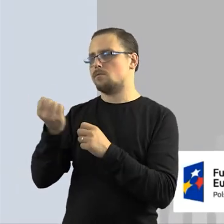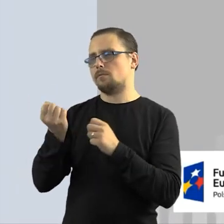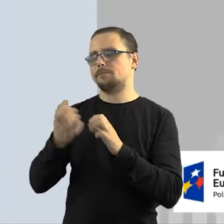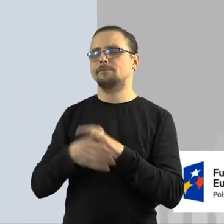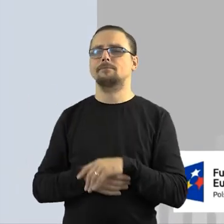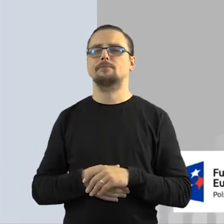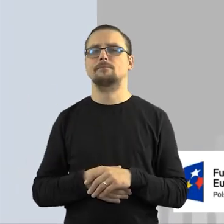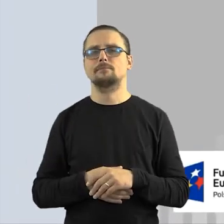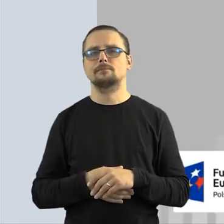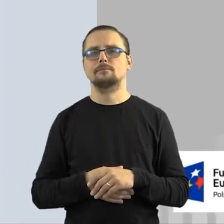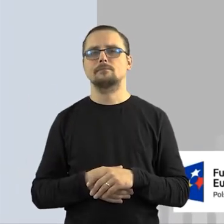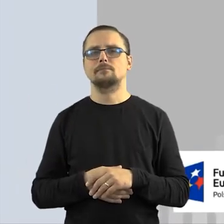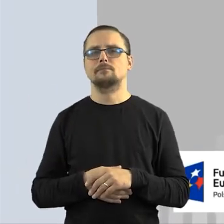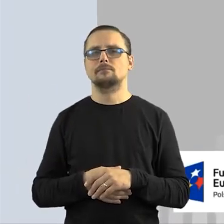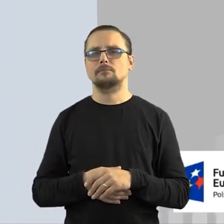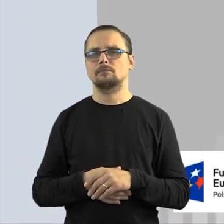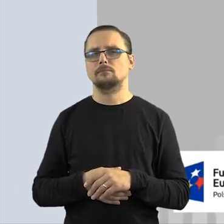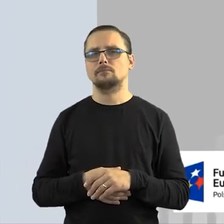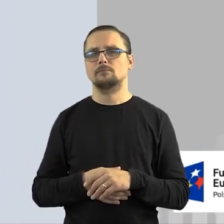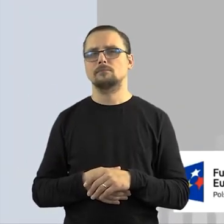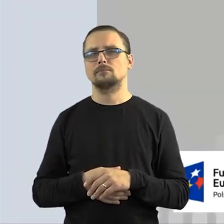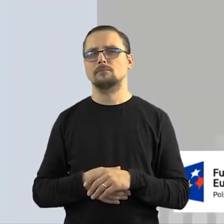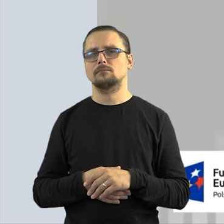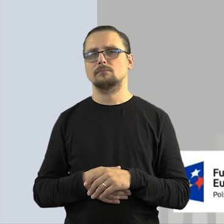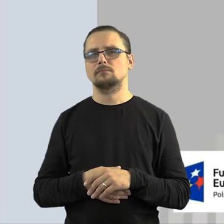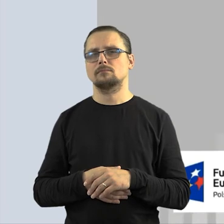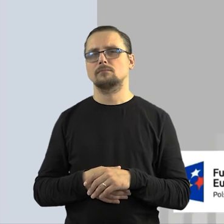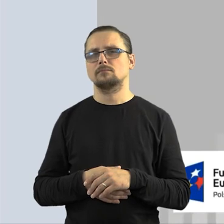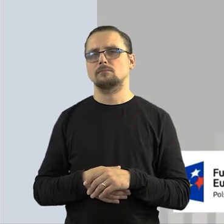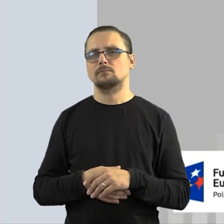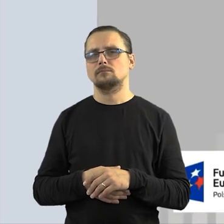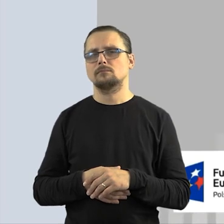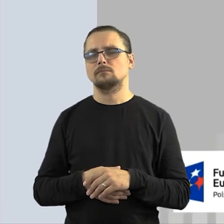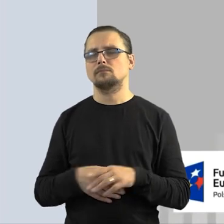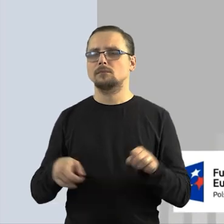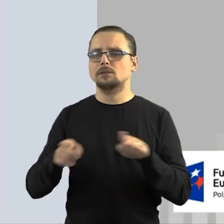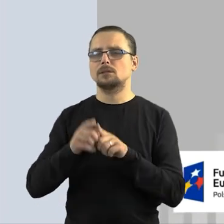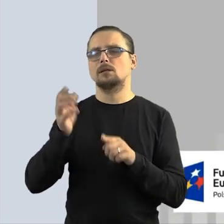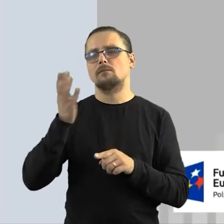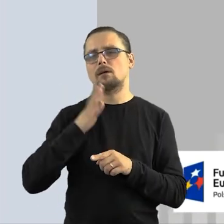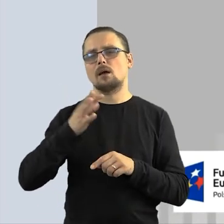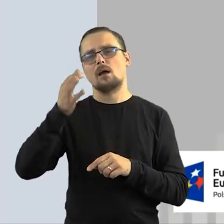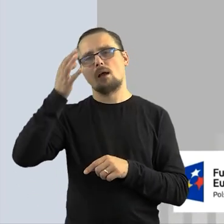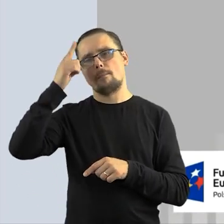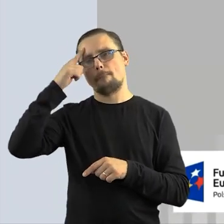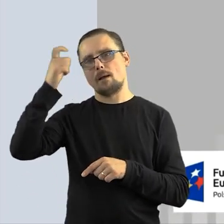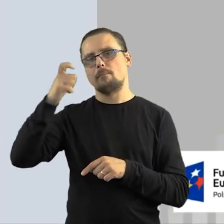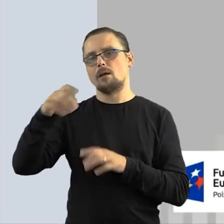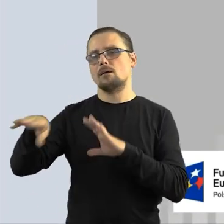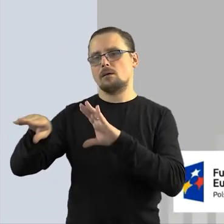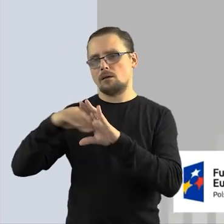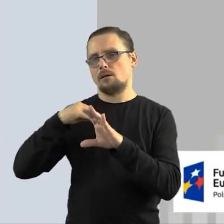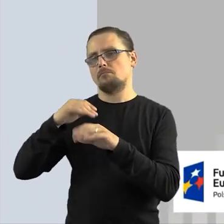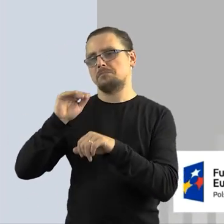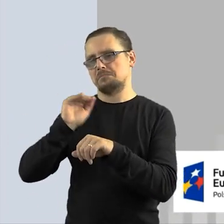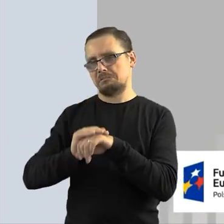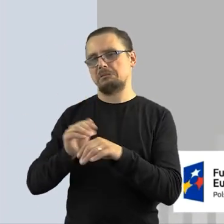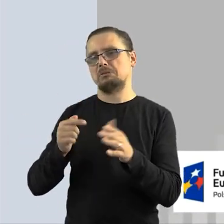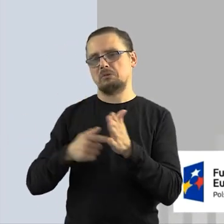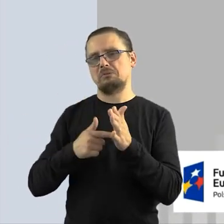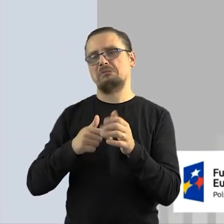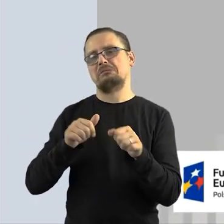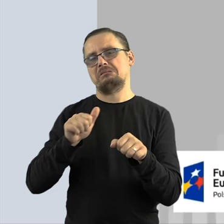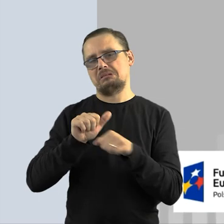do autora z prośbą i zapytaniem, czy mogą Państwo wykorzystać jego twórczość i już wtedy też warto